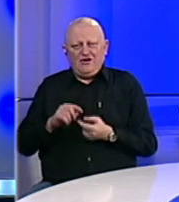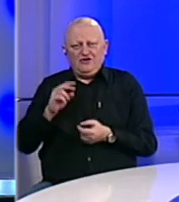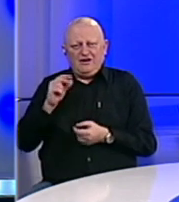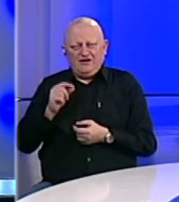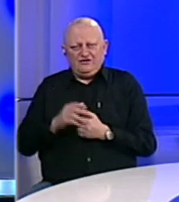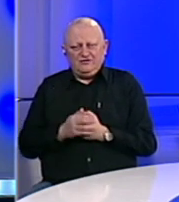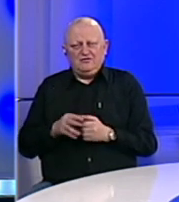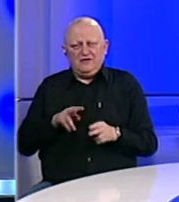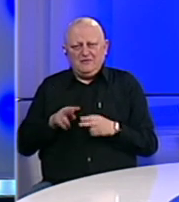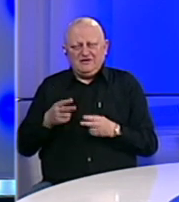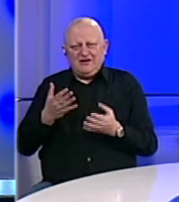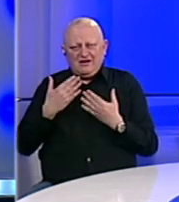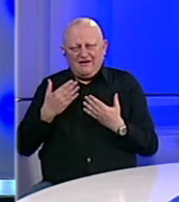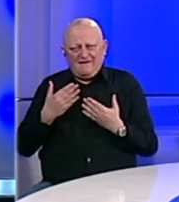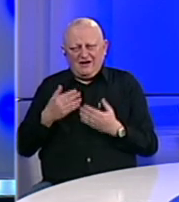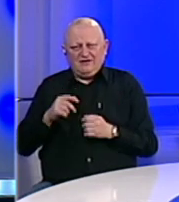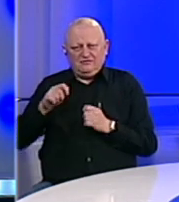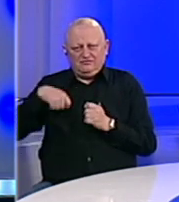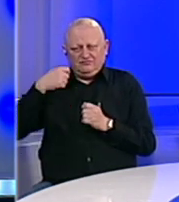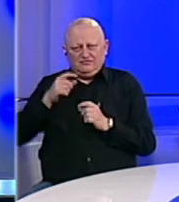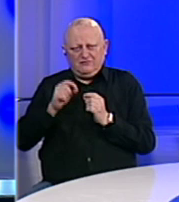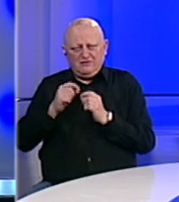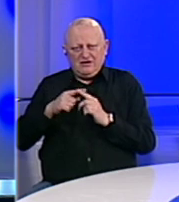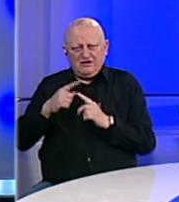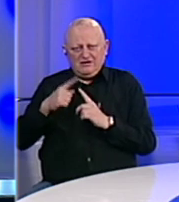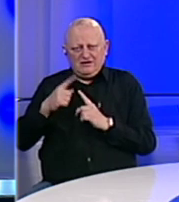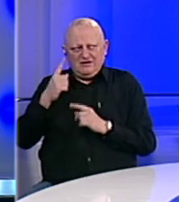Radončić. Ministre, hvala što govorite za BHT1.